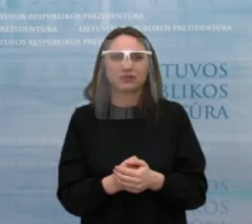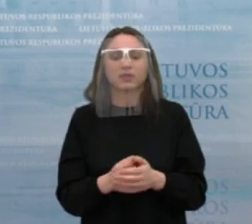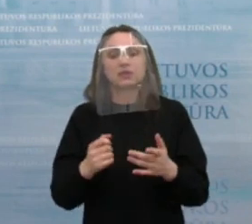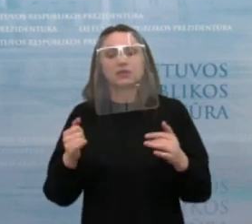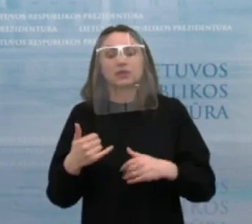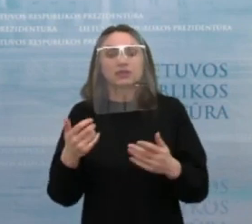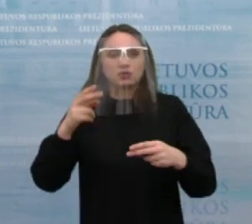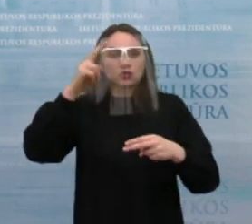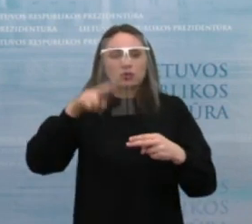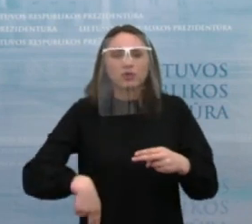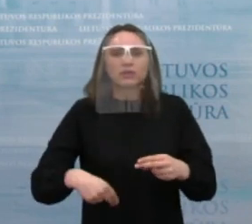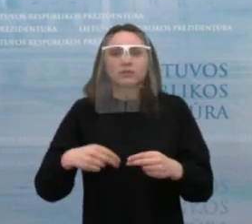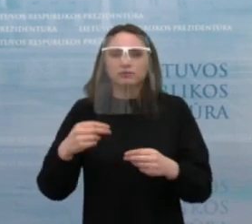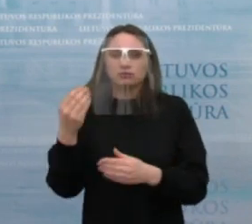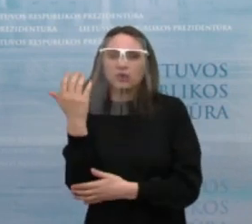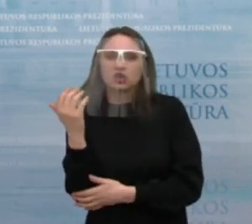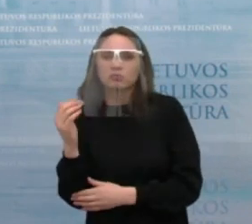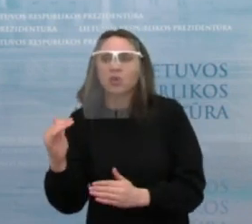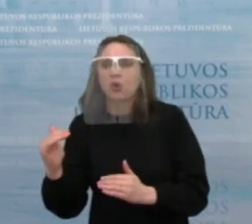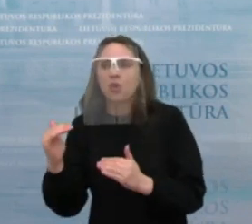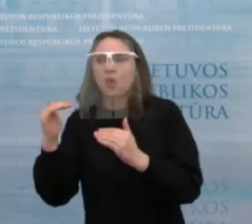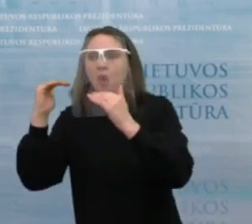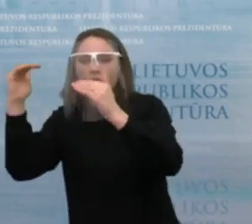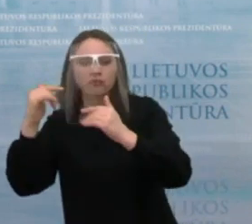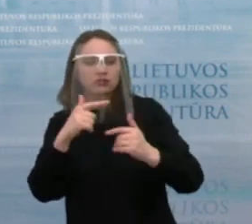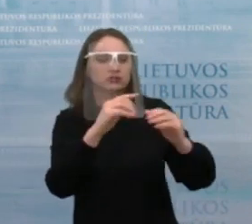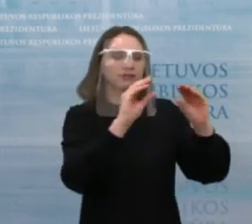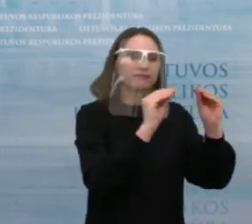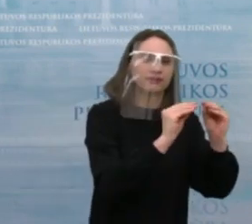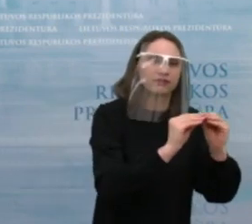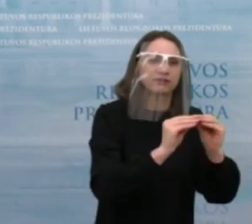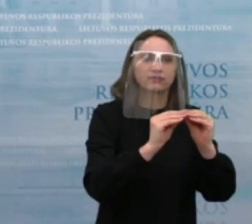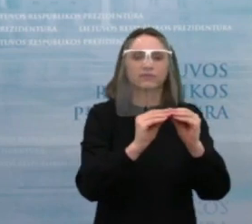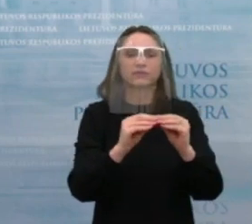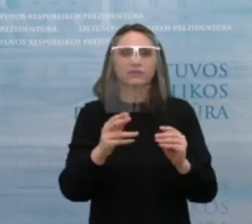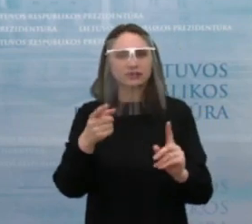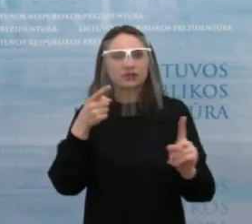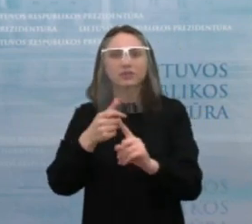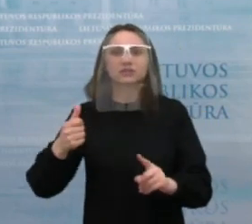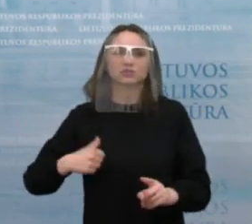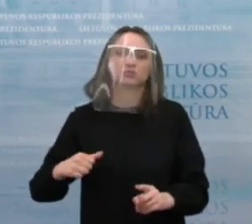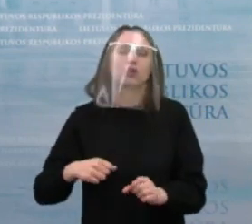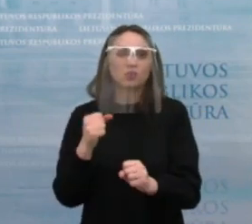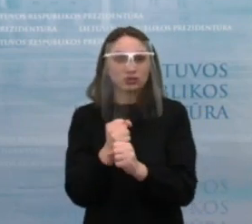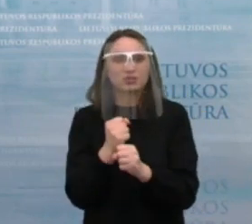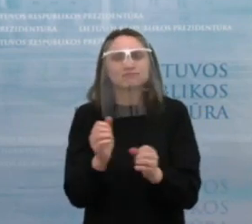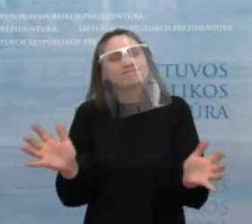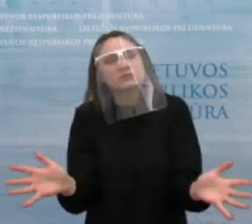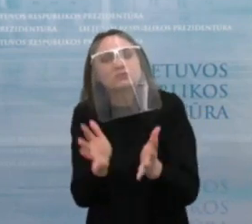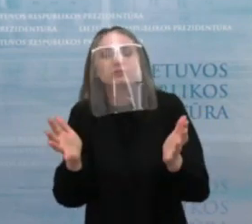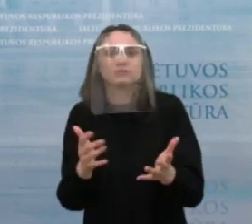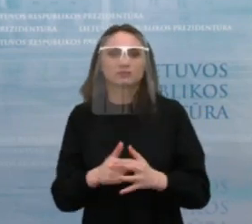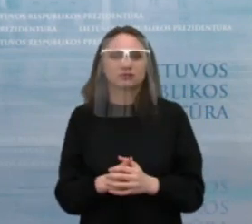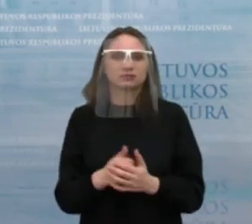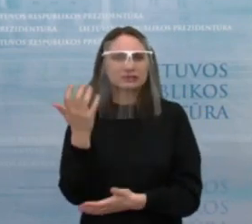kokios išmokos turėtų didėti, kad jos būtų adekvačios, kad išlaikytų paskatas žmogui dirbti, užsidirbti, būti darbo